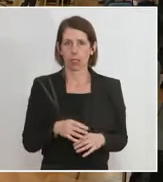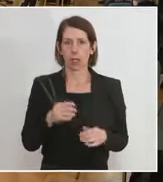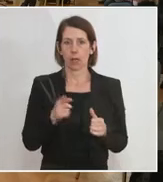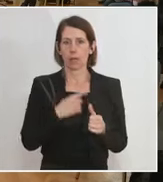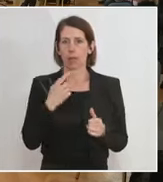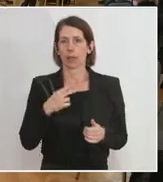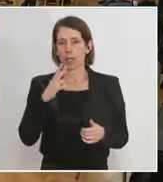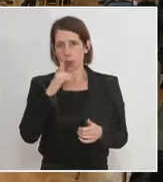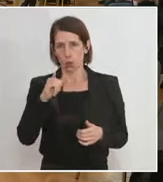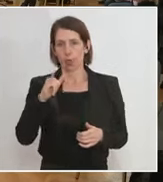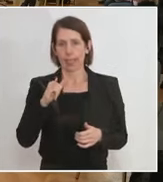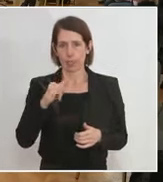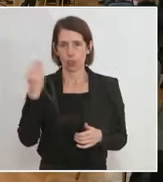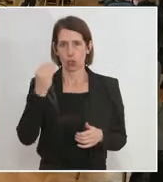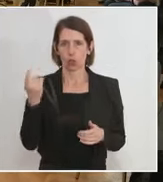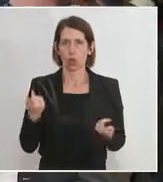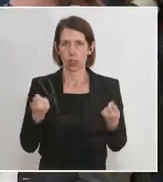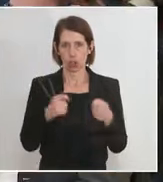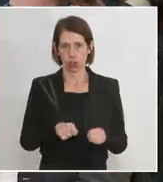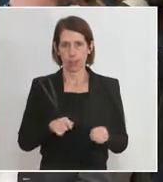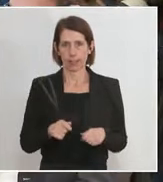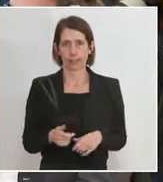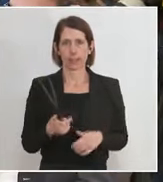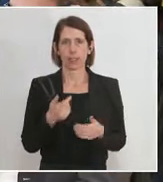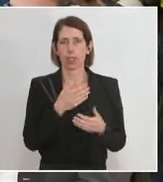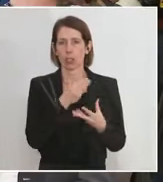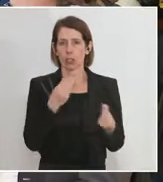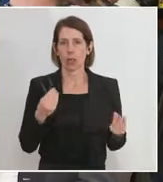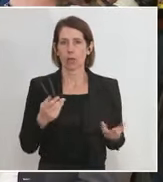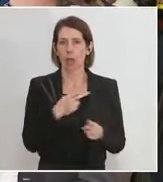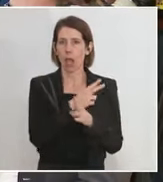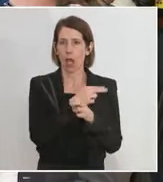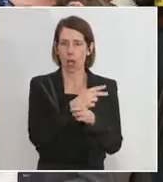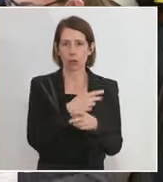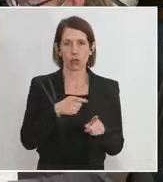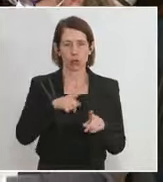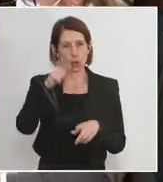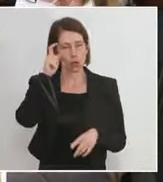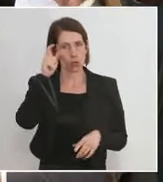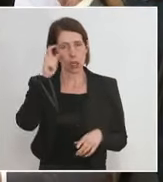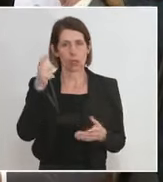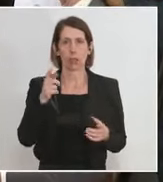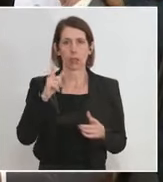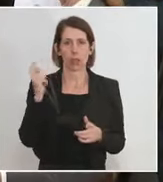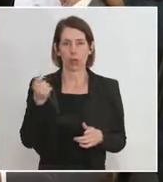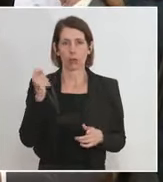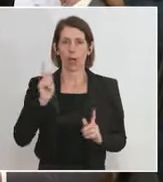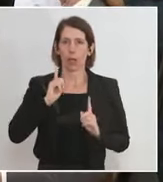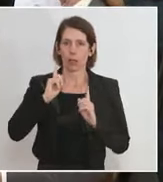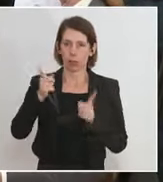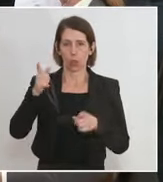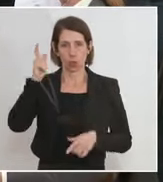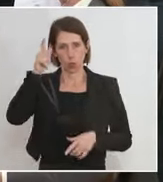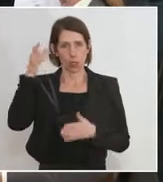Juli, da fahren über hunderttausende Austro-Türken mit und ohne Staatsbürger und Staatsbürger, fahren und fliegen nach